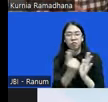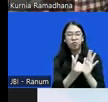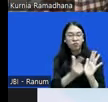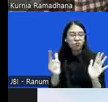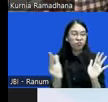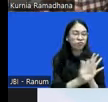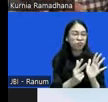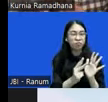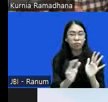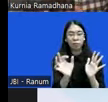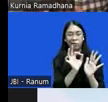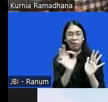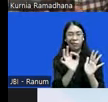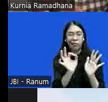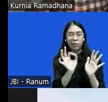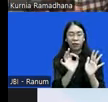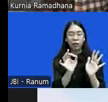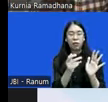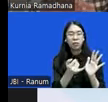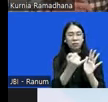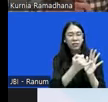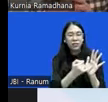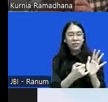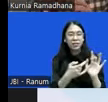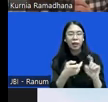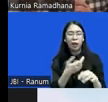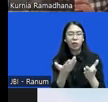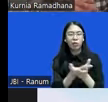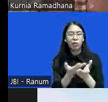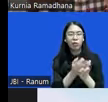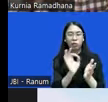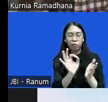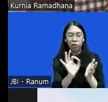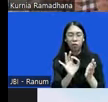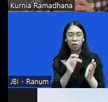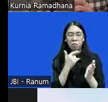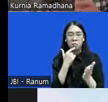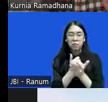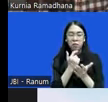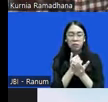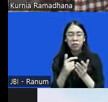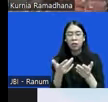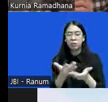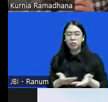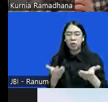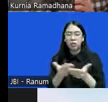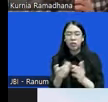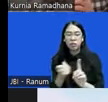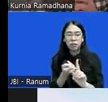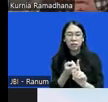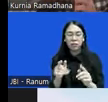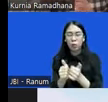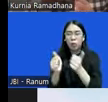kelihatan dengan isi dari dokumen tersebut. Kegentingan memaksa keadaan luar biasa sama sekali tidak terlihat.